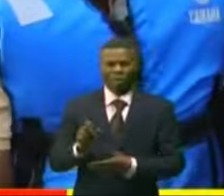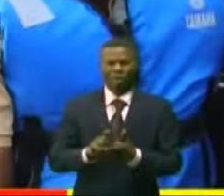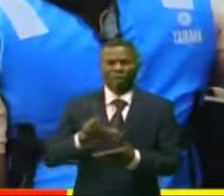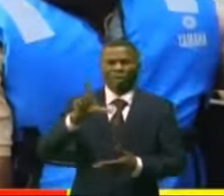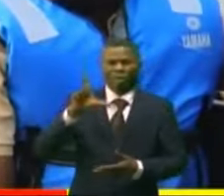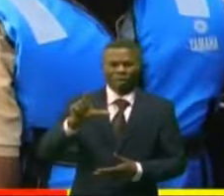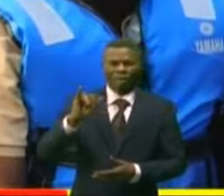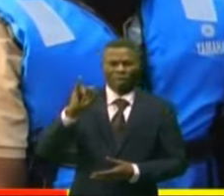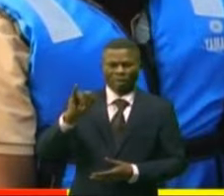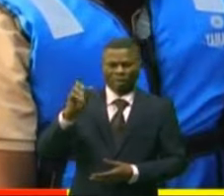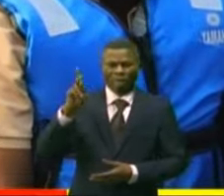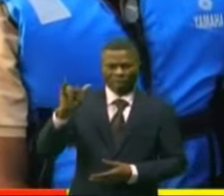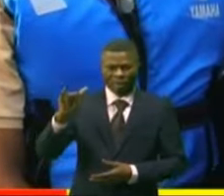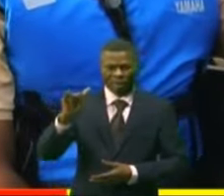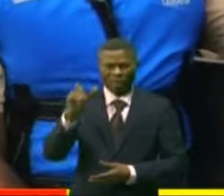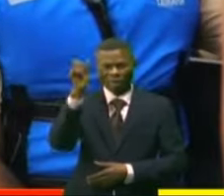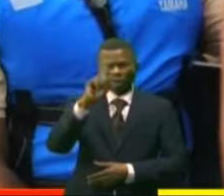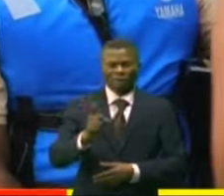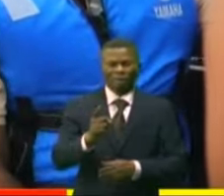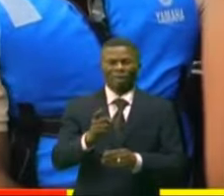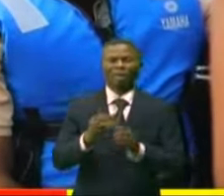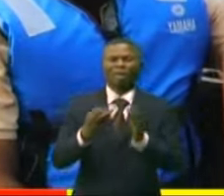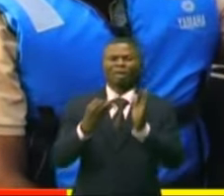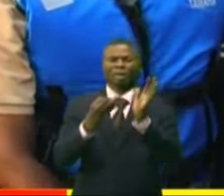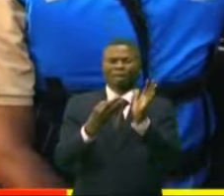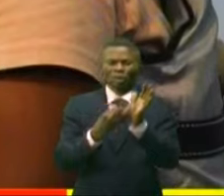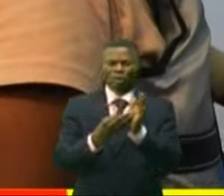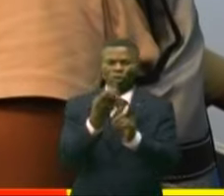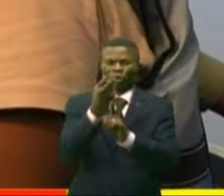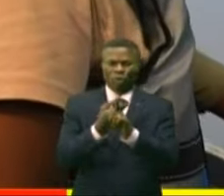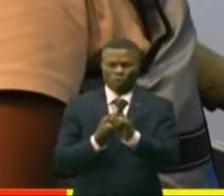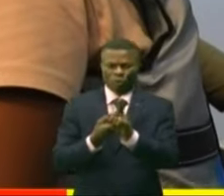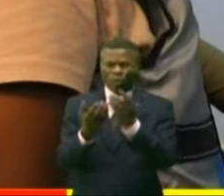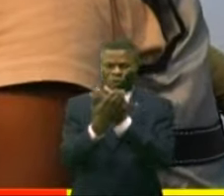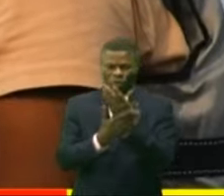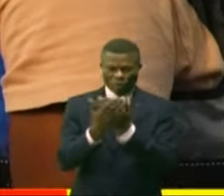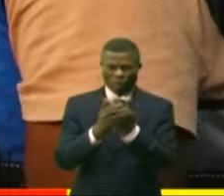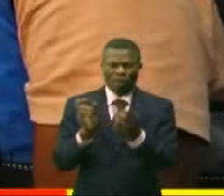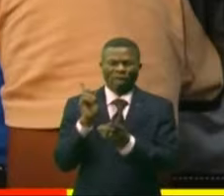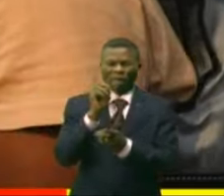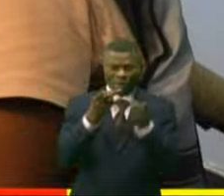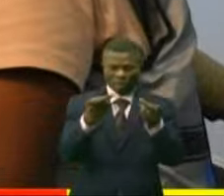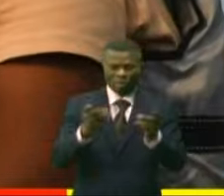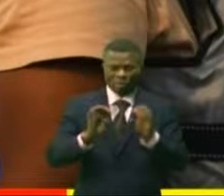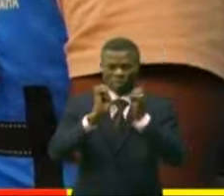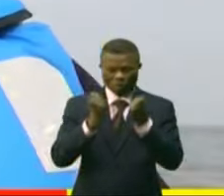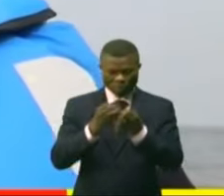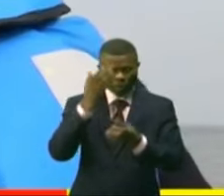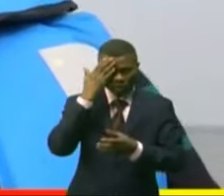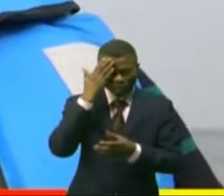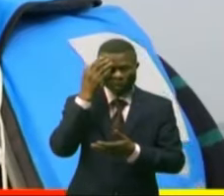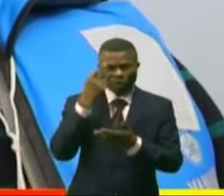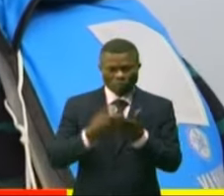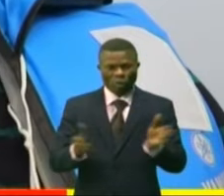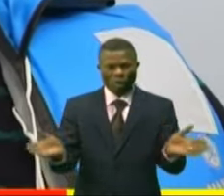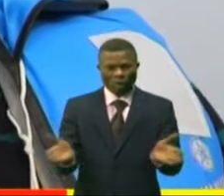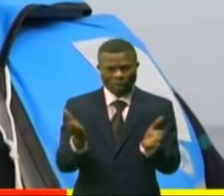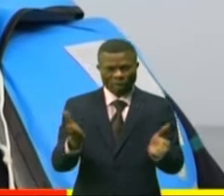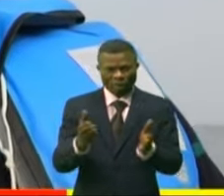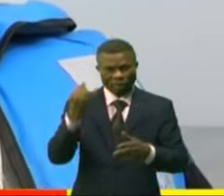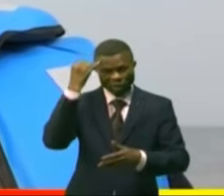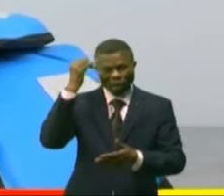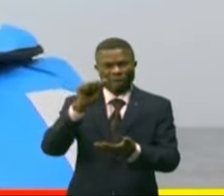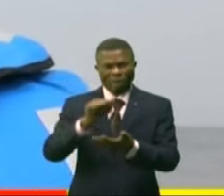dimanche, 28 juillet courant, une visite guidée dans les installations de la dute entreprise. Question d'encourager cette